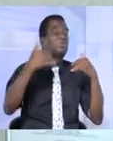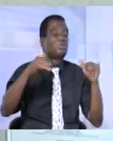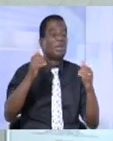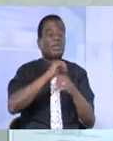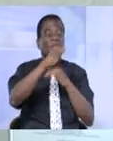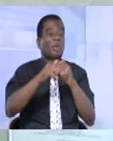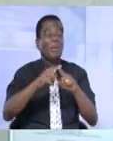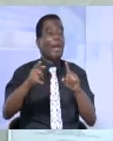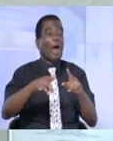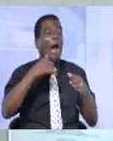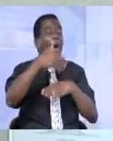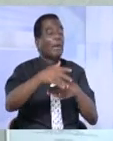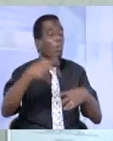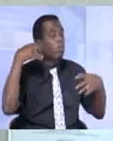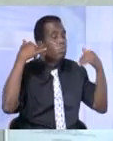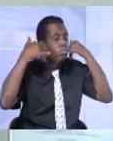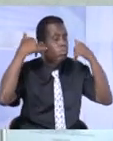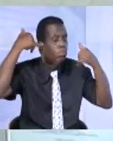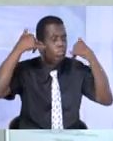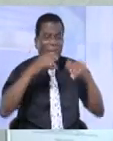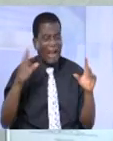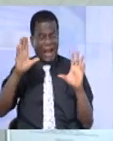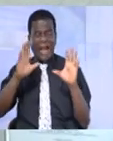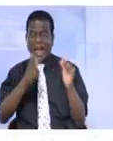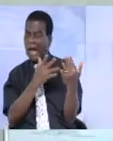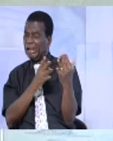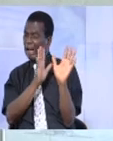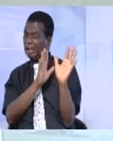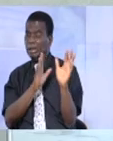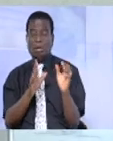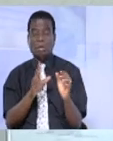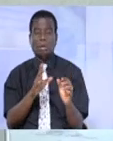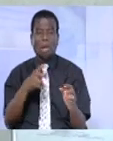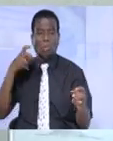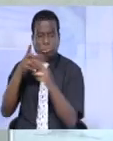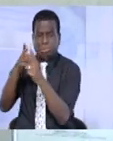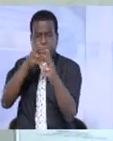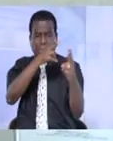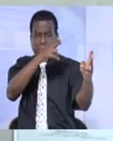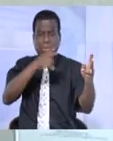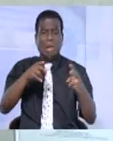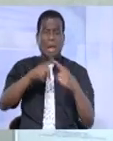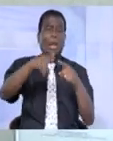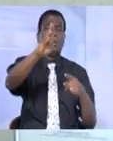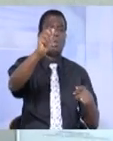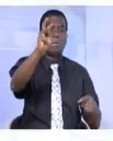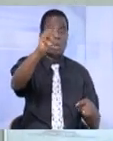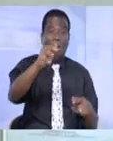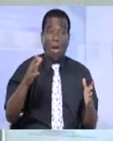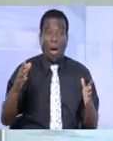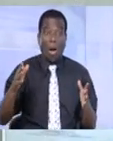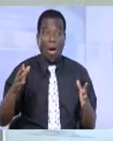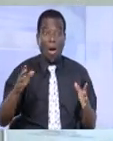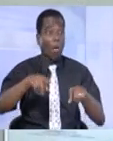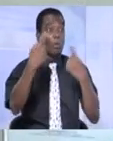une attaque terroriste qui se passe à Bassam. On n pas pu se retourner à l'immédiat. On a attendu qu'un